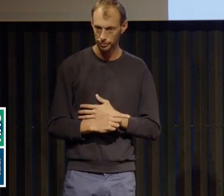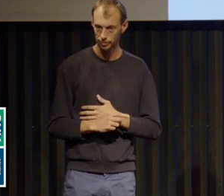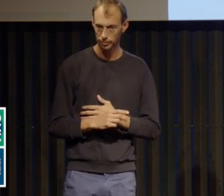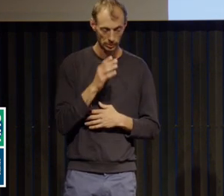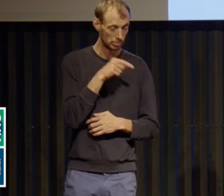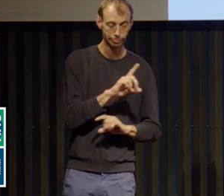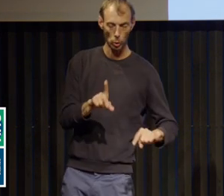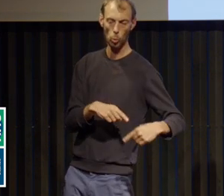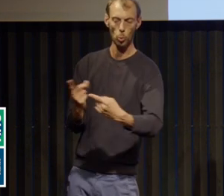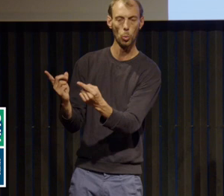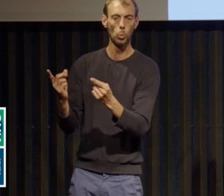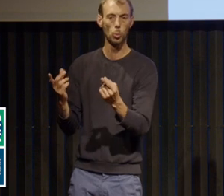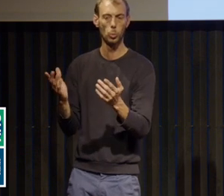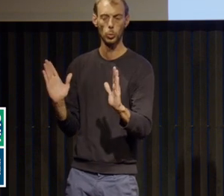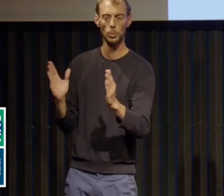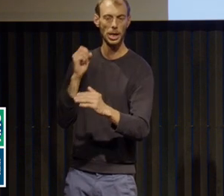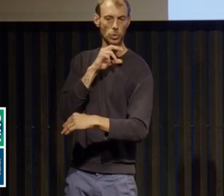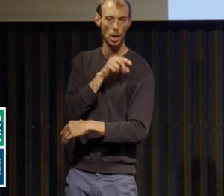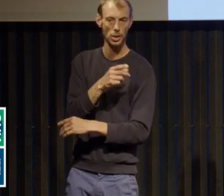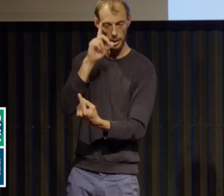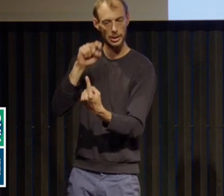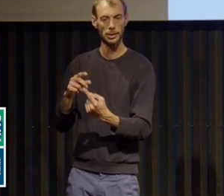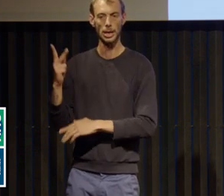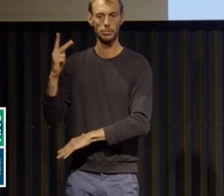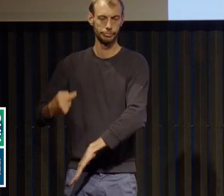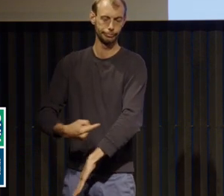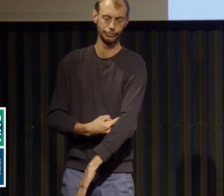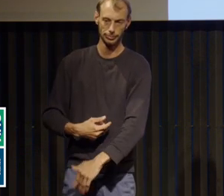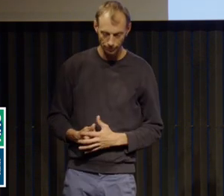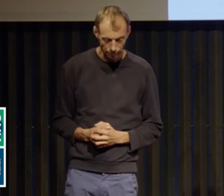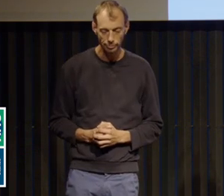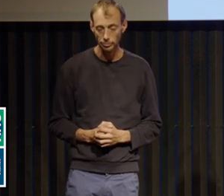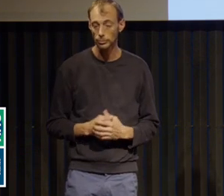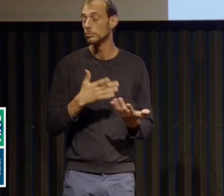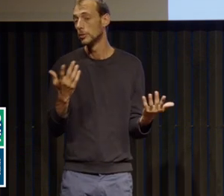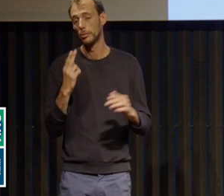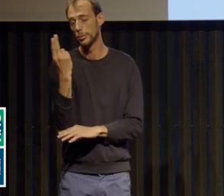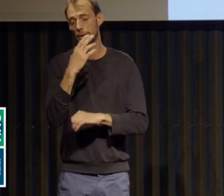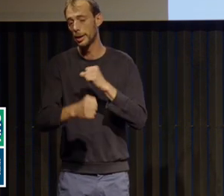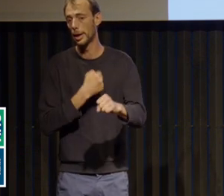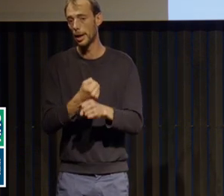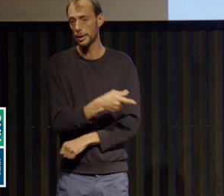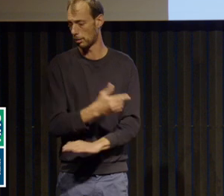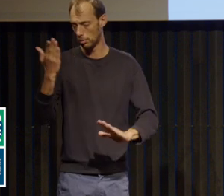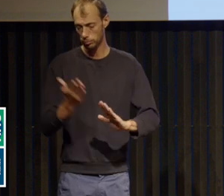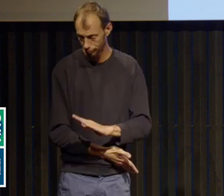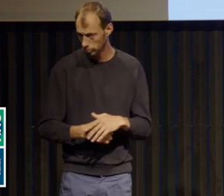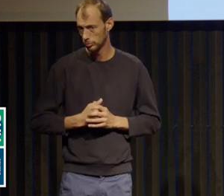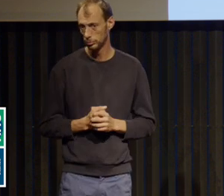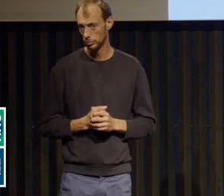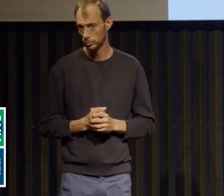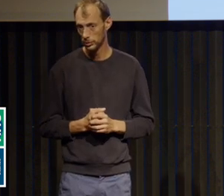une perfusion de potassium. Elle ne va pas valider son année universitaire et puis finalement, elle va renoncer à ses études.